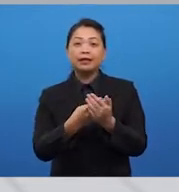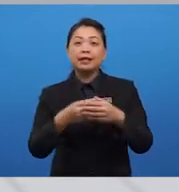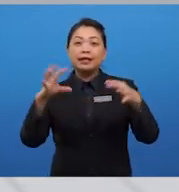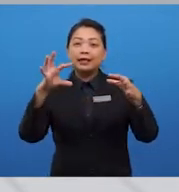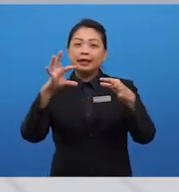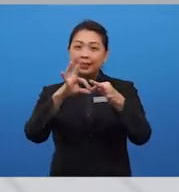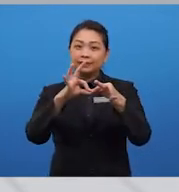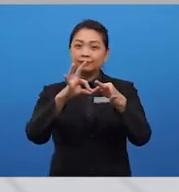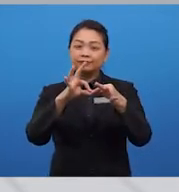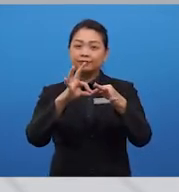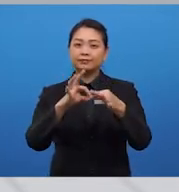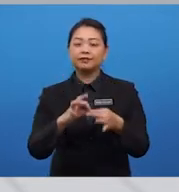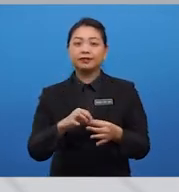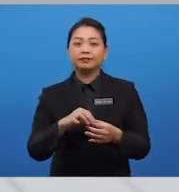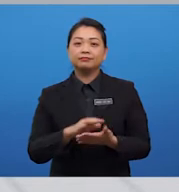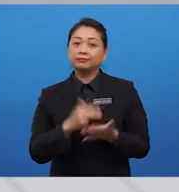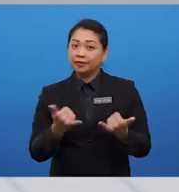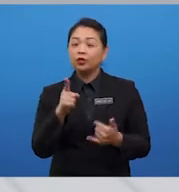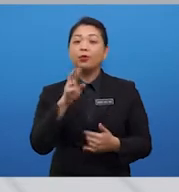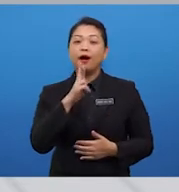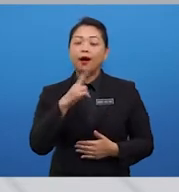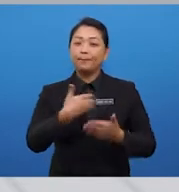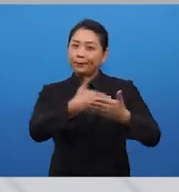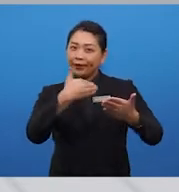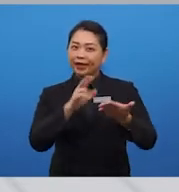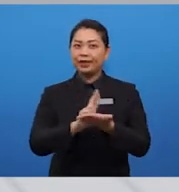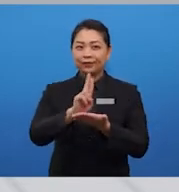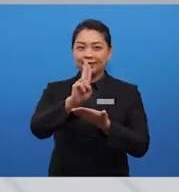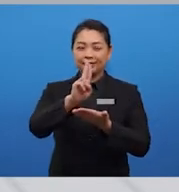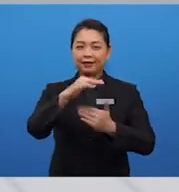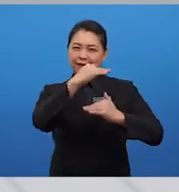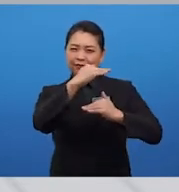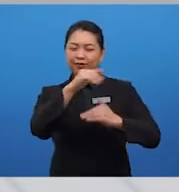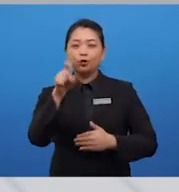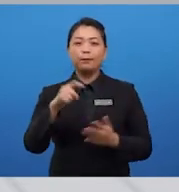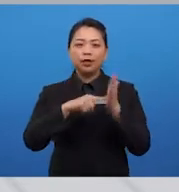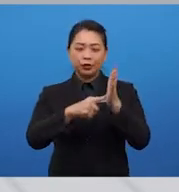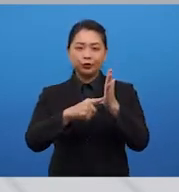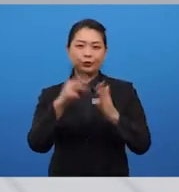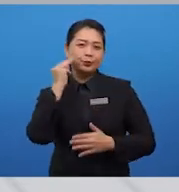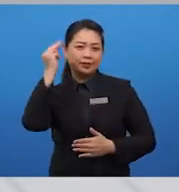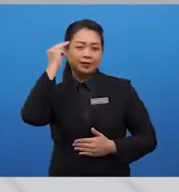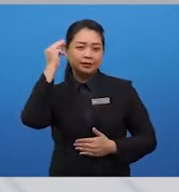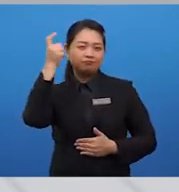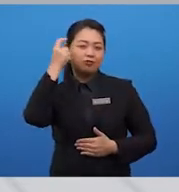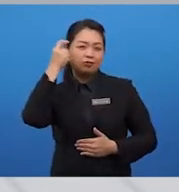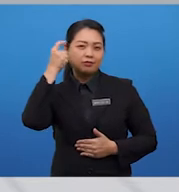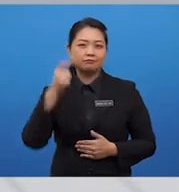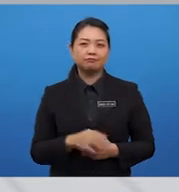since you are pre-university level, you got to show maturity of thoughts in your essay.